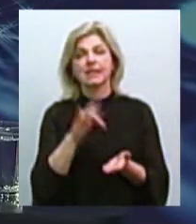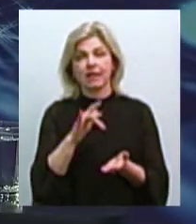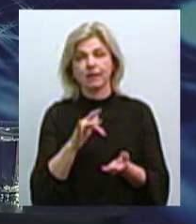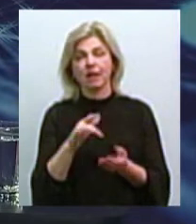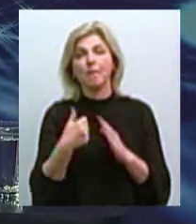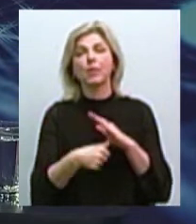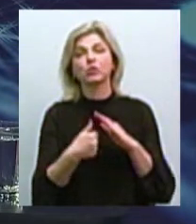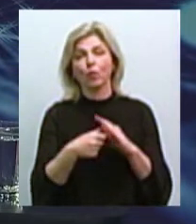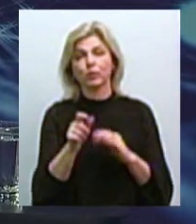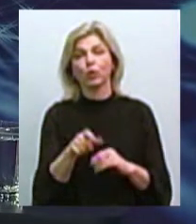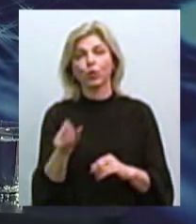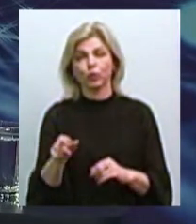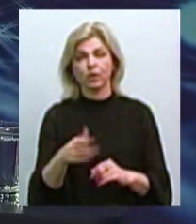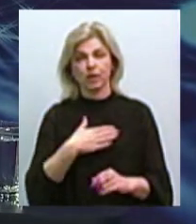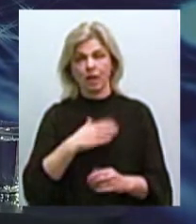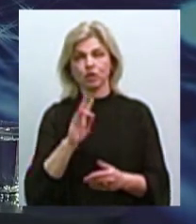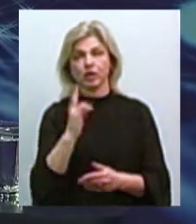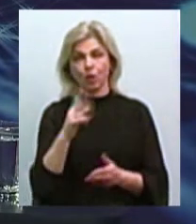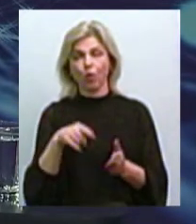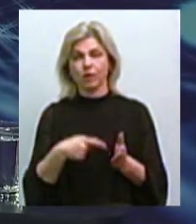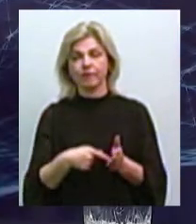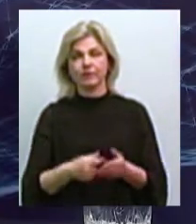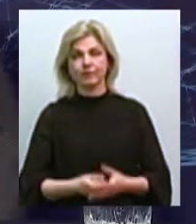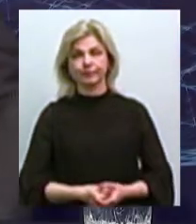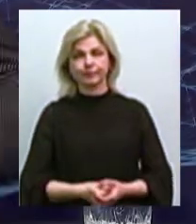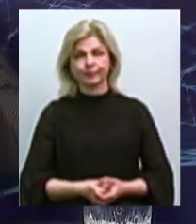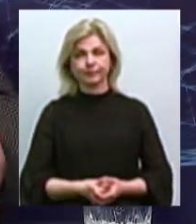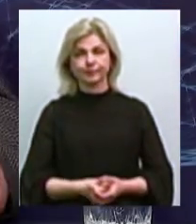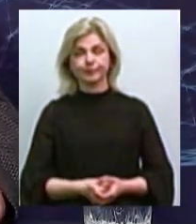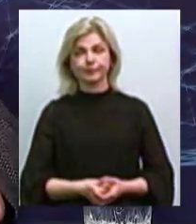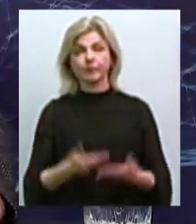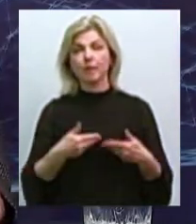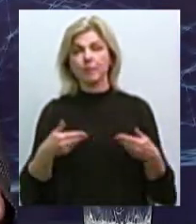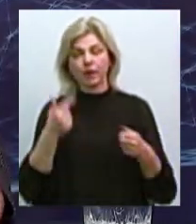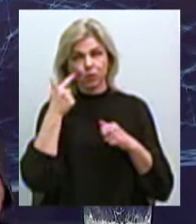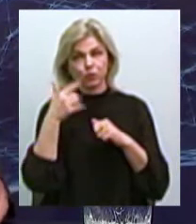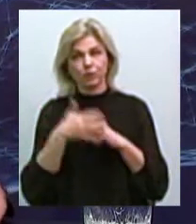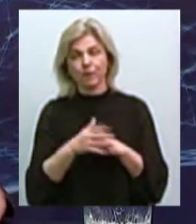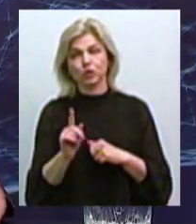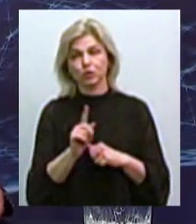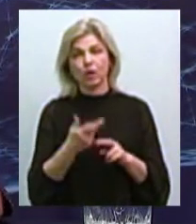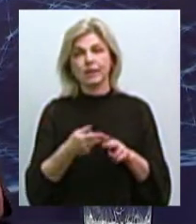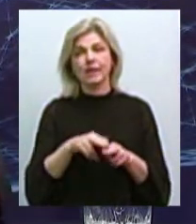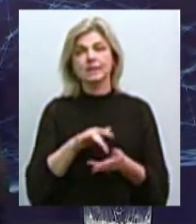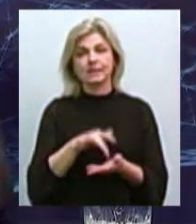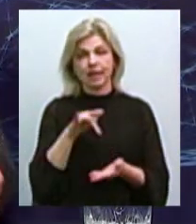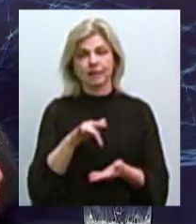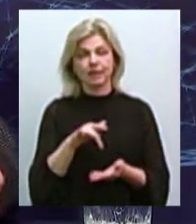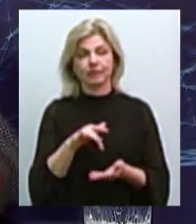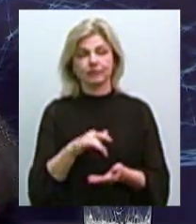бездомні люди? В нашому Миколаївському, що на Круговій? Ну, ми розуміємо, що центр реінтеграції – це